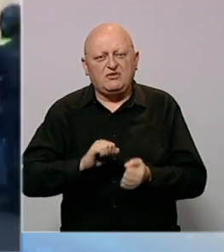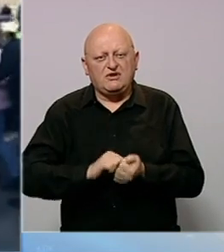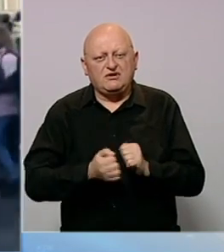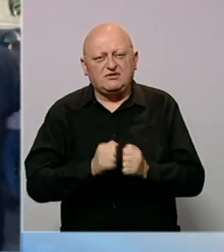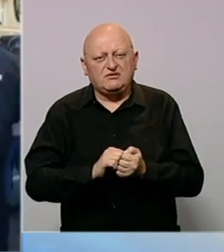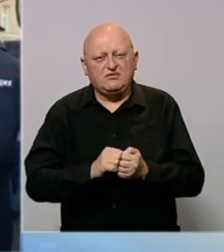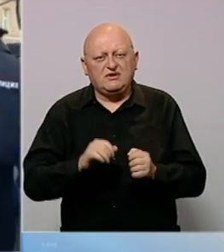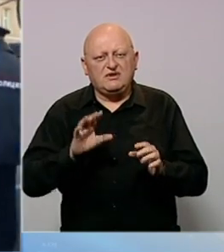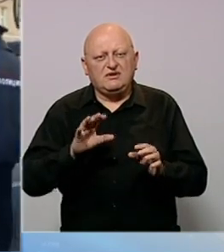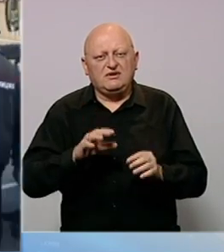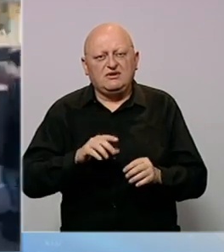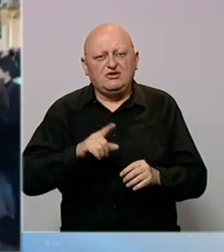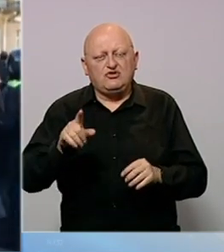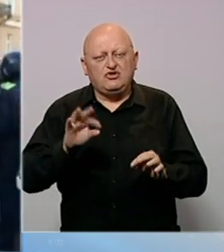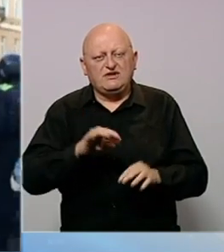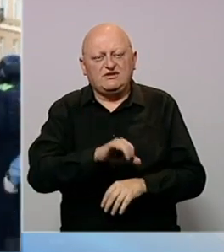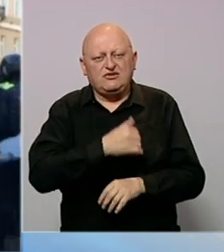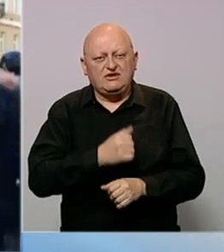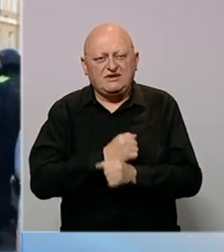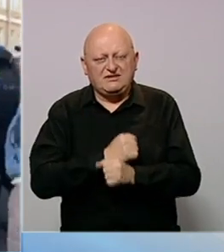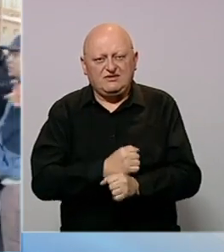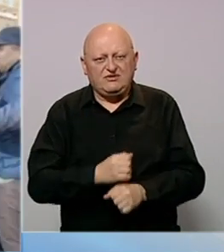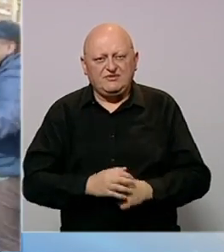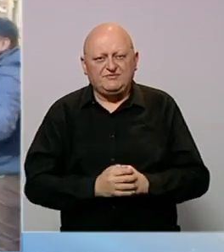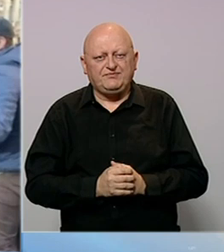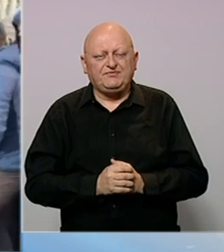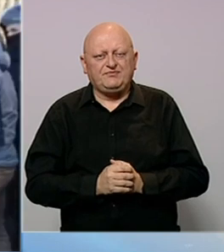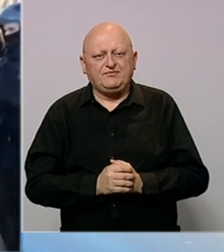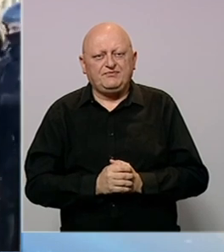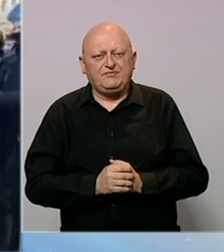koji odbijaju da se bore na do 10 godina zatvor.